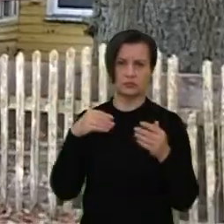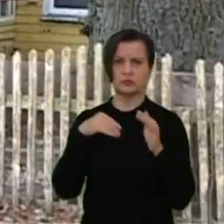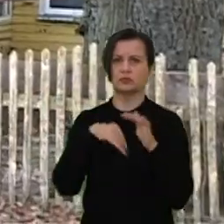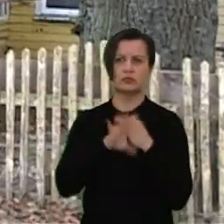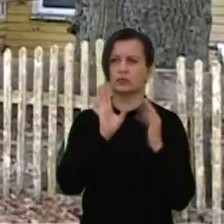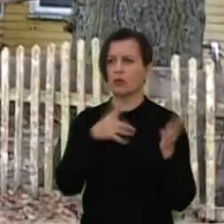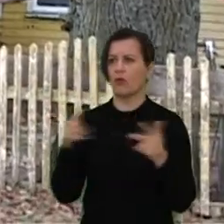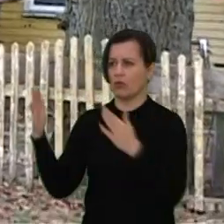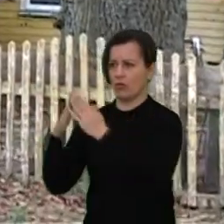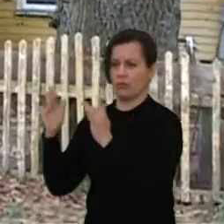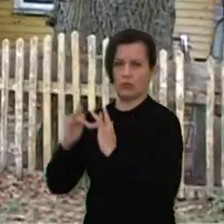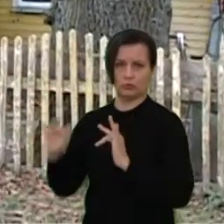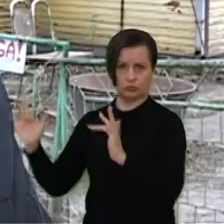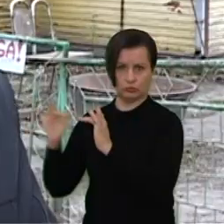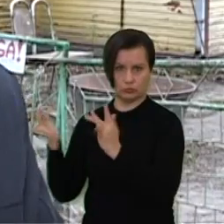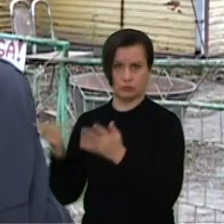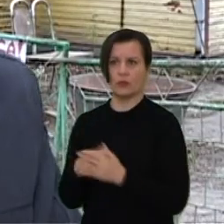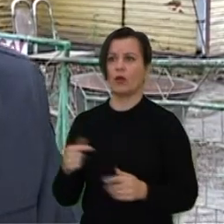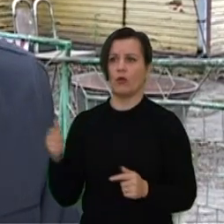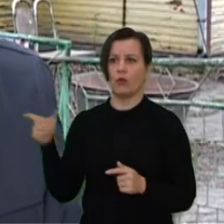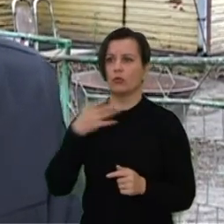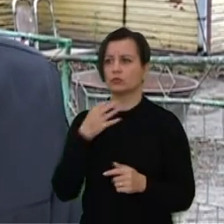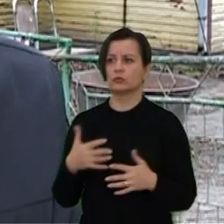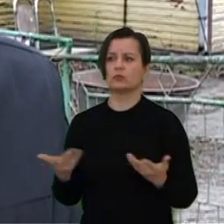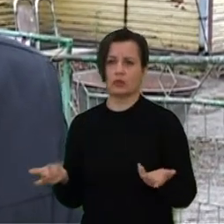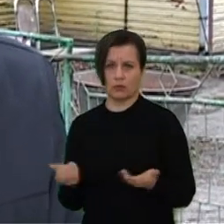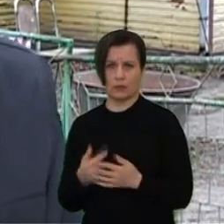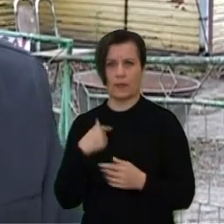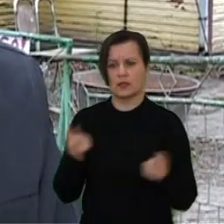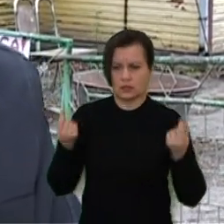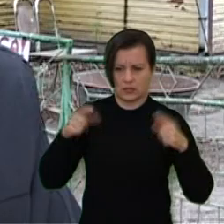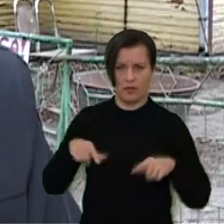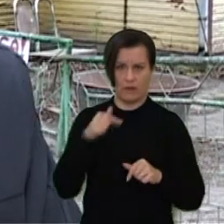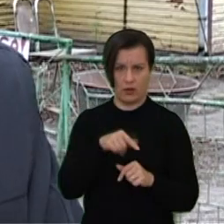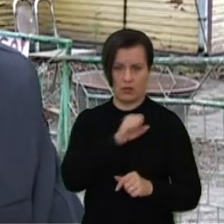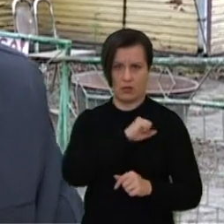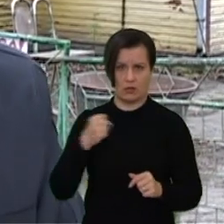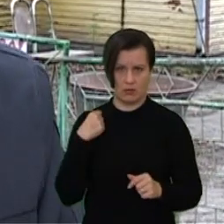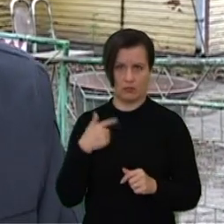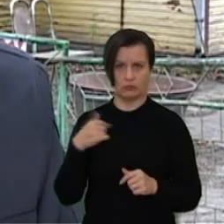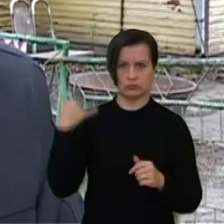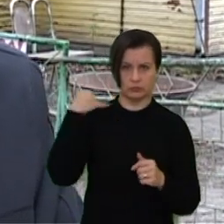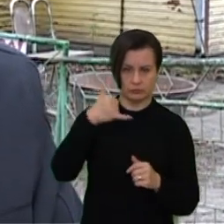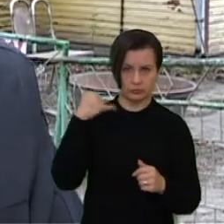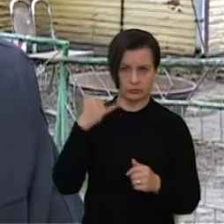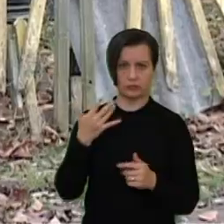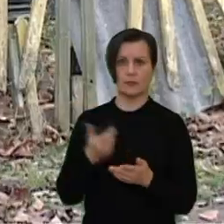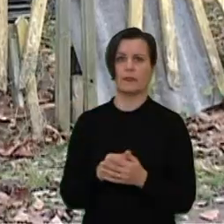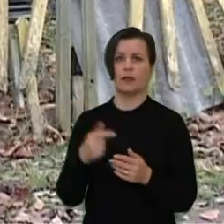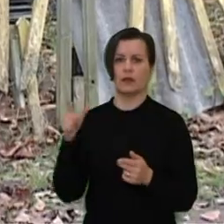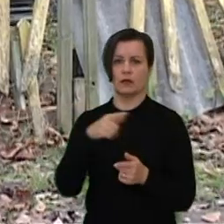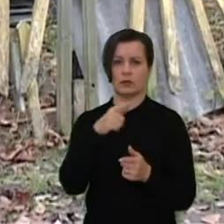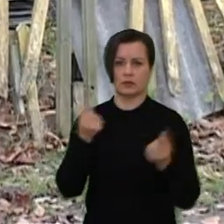nėra, tai iš skirų skatinus, na, o šunis susisėkė su savaldybės gydytoje ir kadangi tarp savaldybės ir